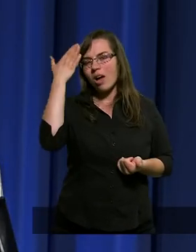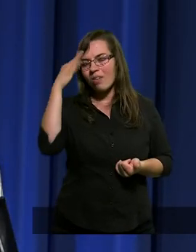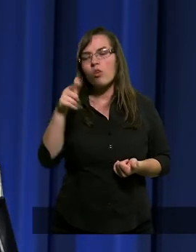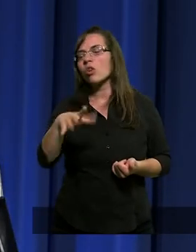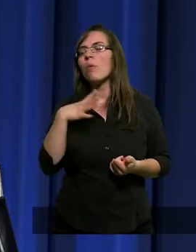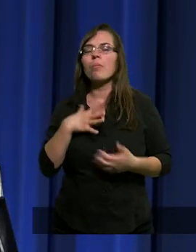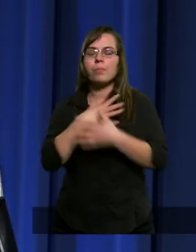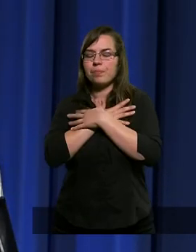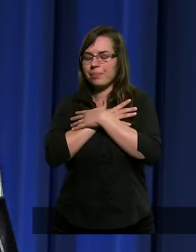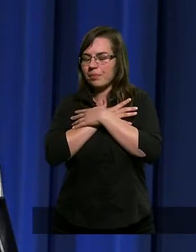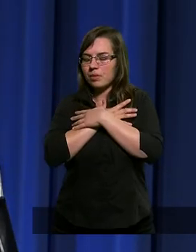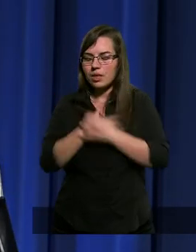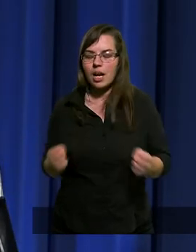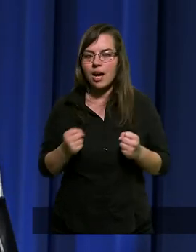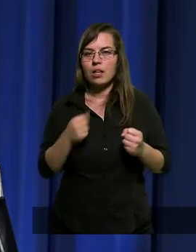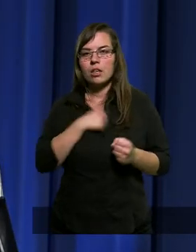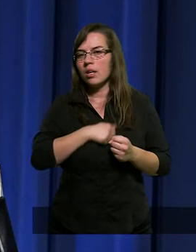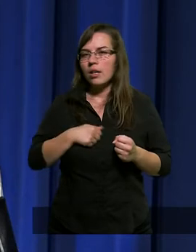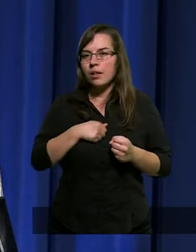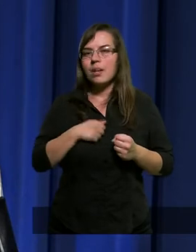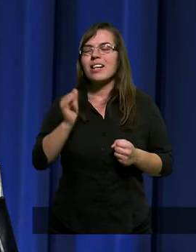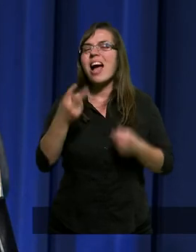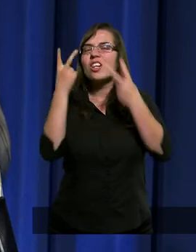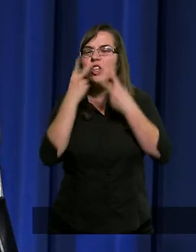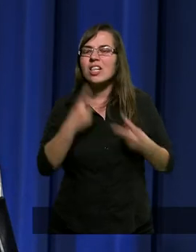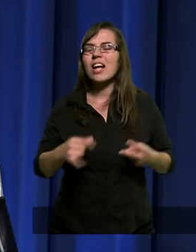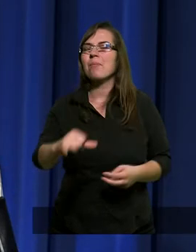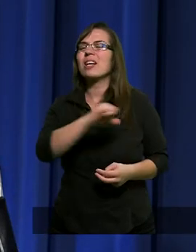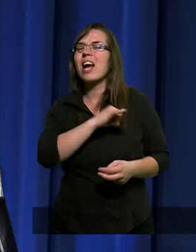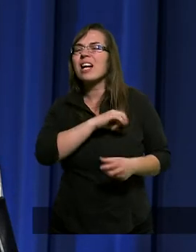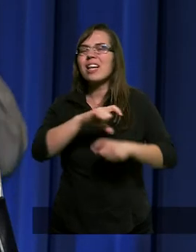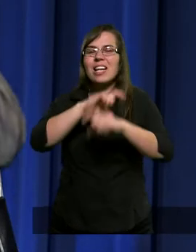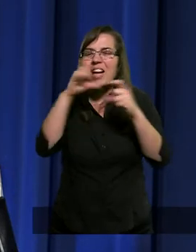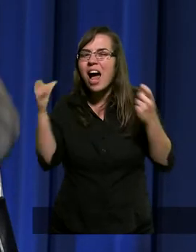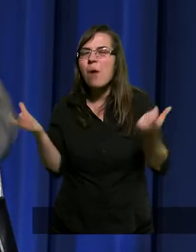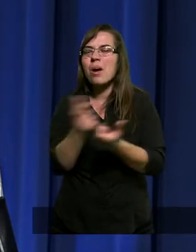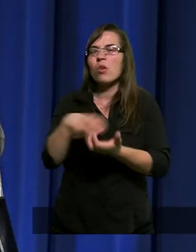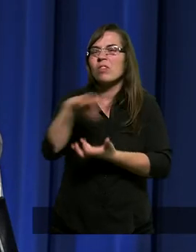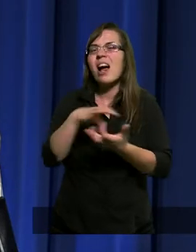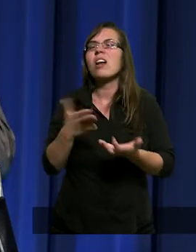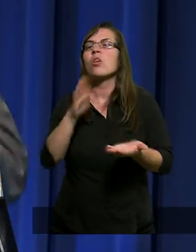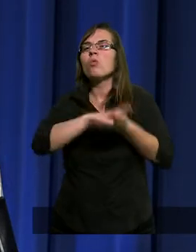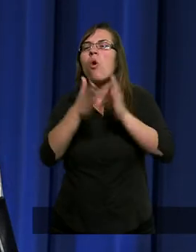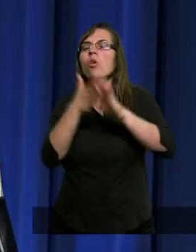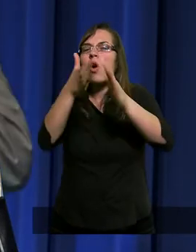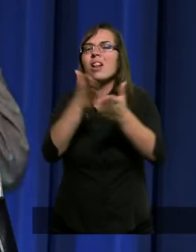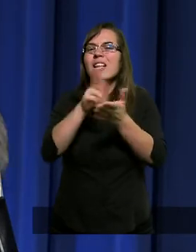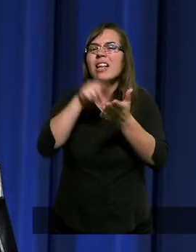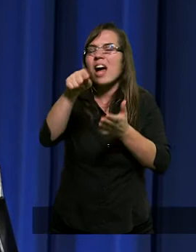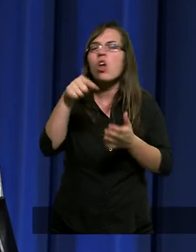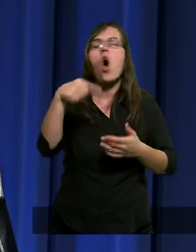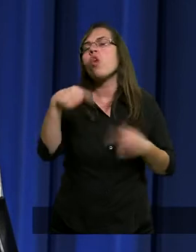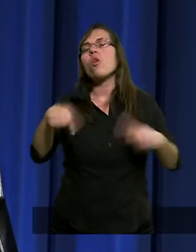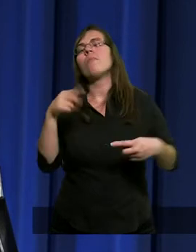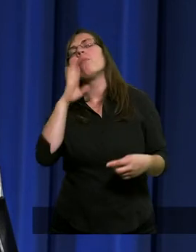Wiecie, to było straszne. Tak jak czytaliśmy, grzechy całego świata zostały włożone na niego. Wiecie, to nie